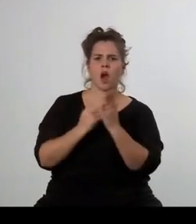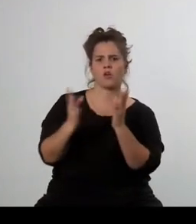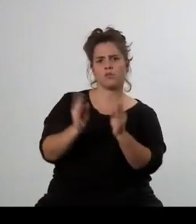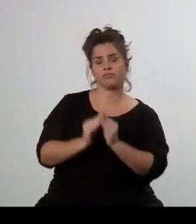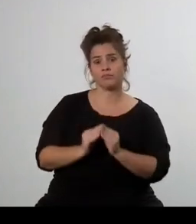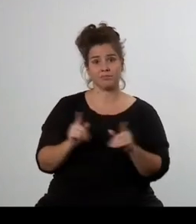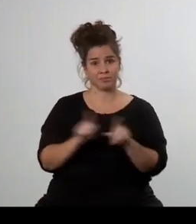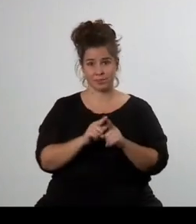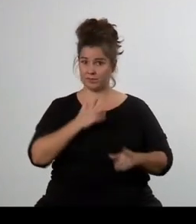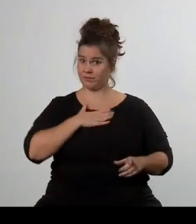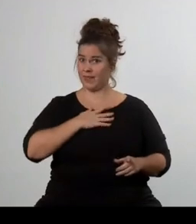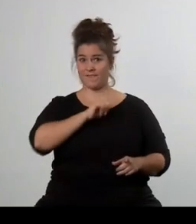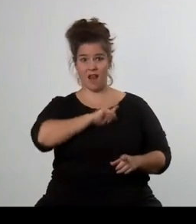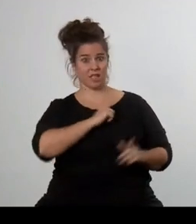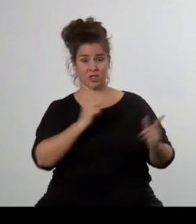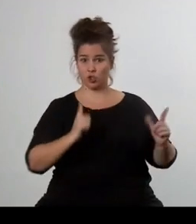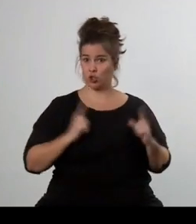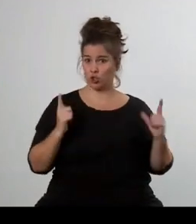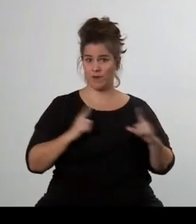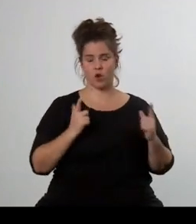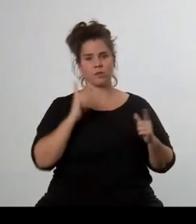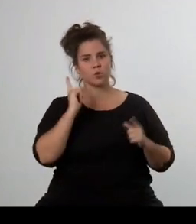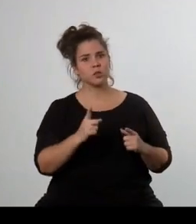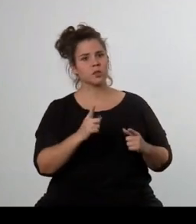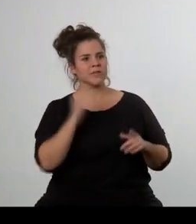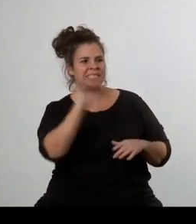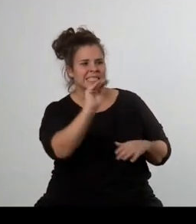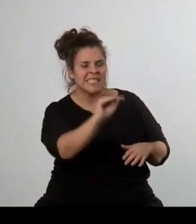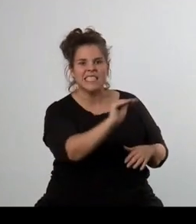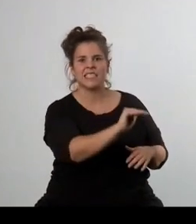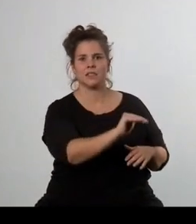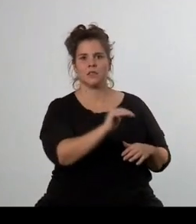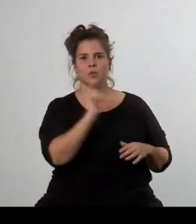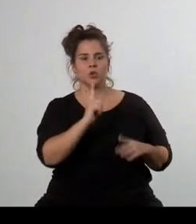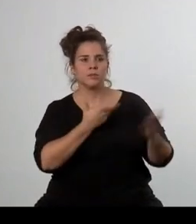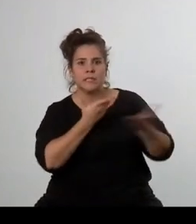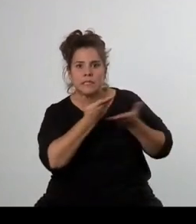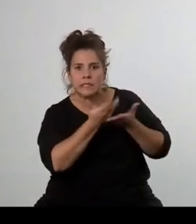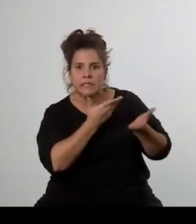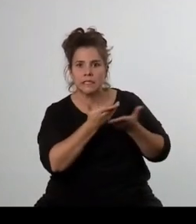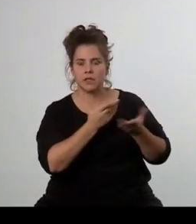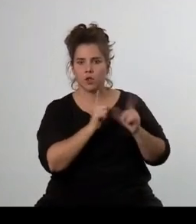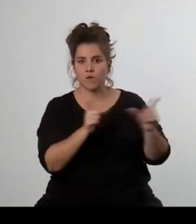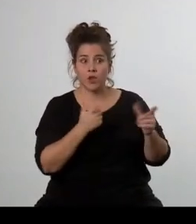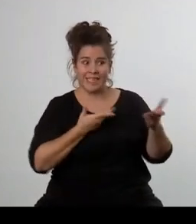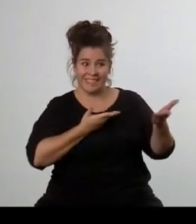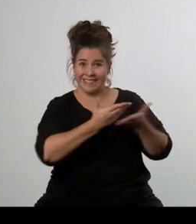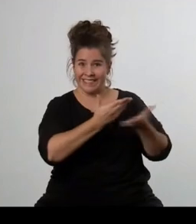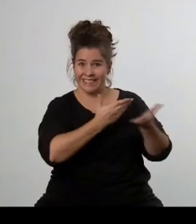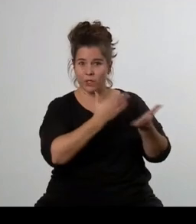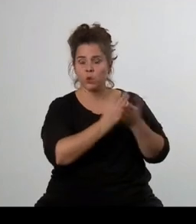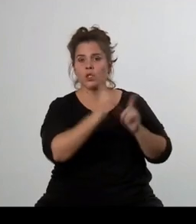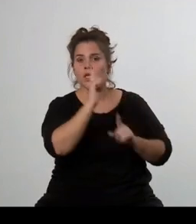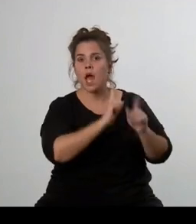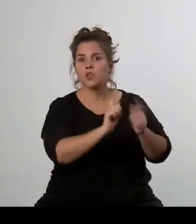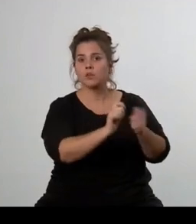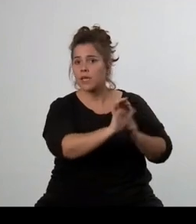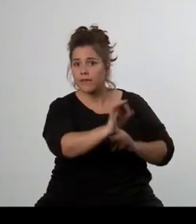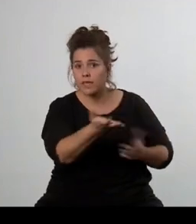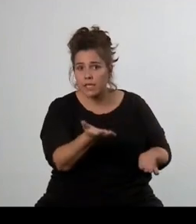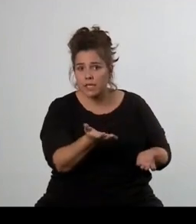v osobním životě. Propojovat lidi, snažit se najít dialog, protože dialog je nástrojem demokracie.